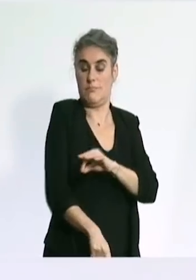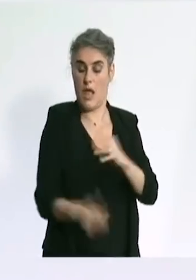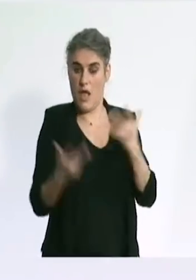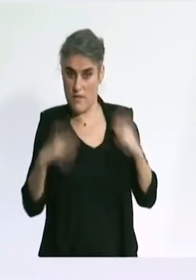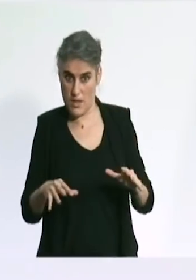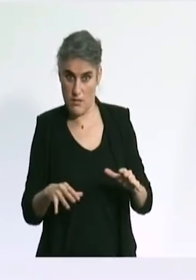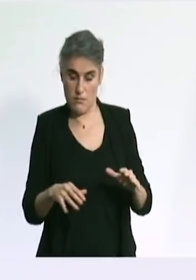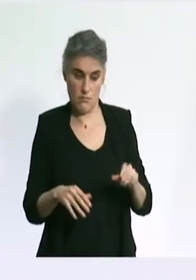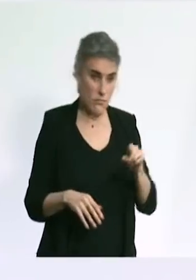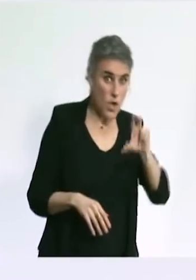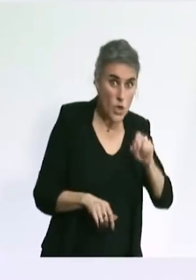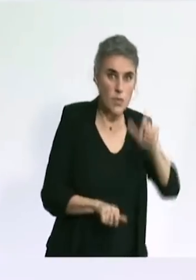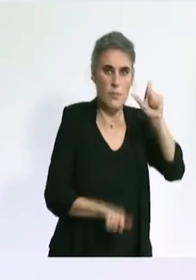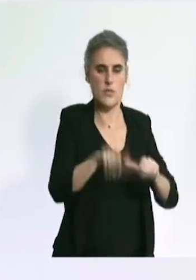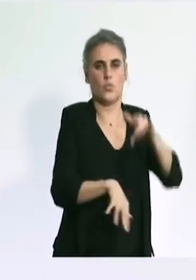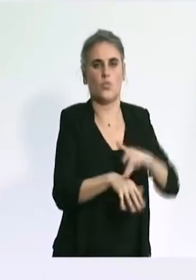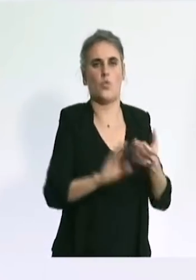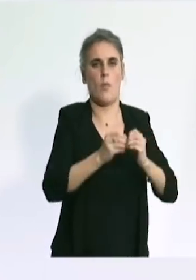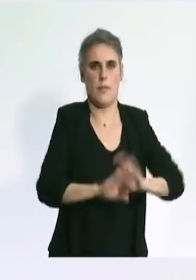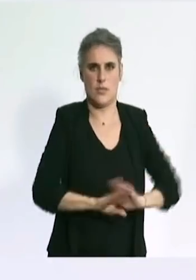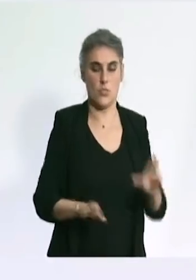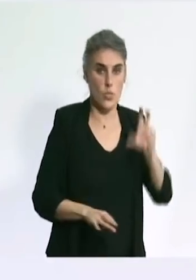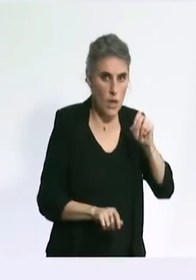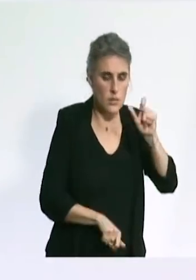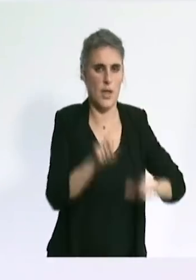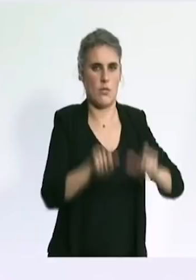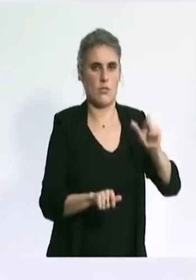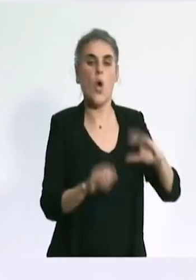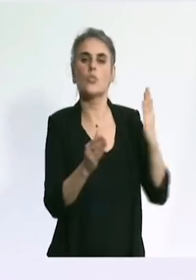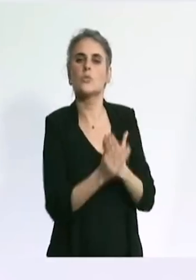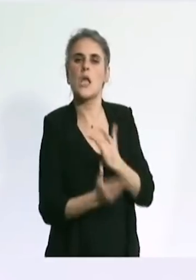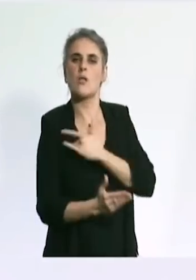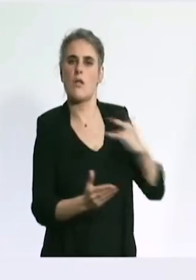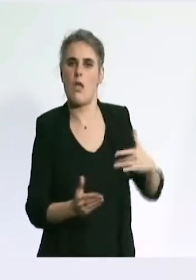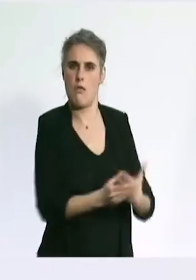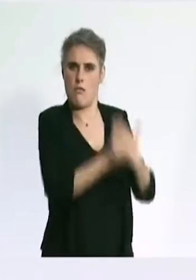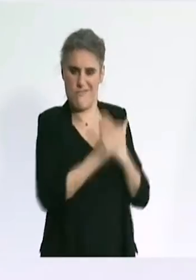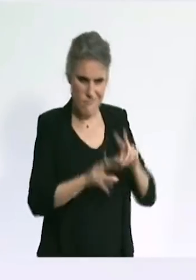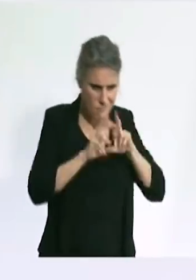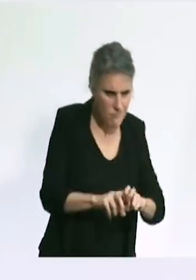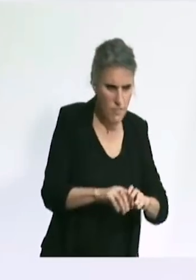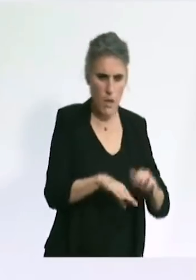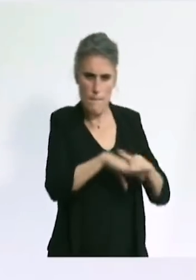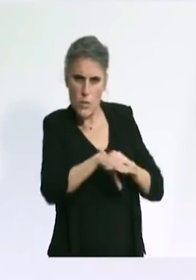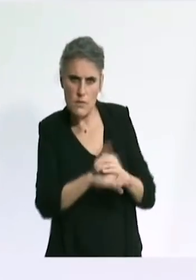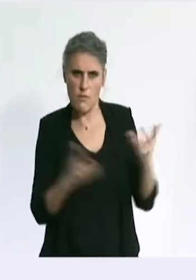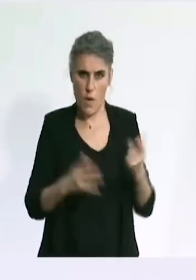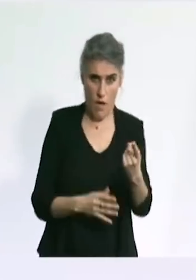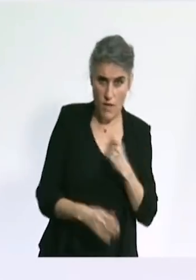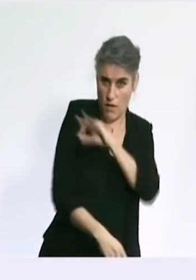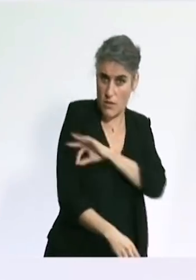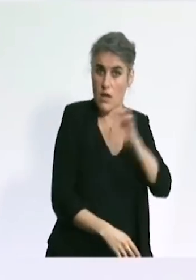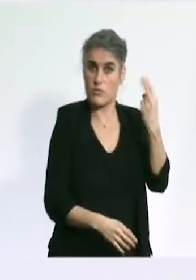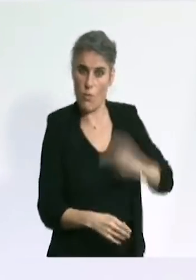la coagulation. Chaque dossier de ces patients est évidemment analysé pour chercher une causalité, un lien de causalité avec la